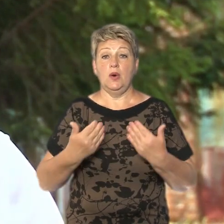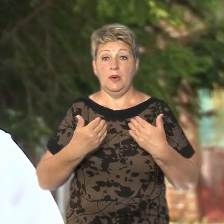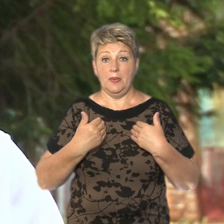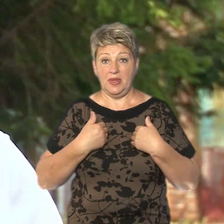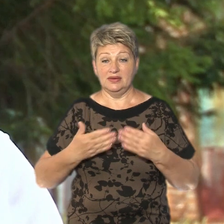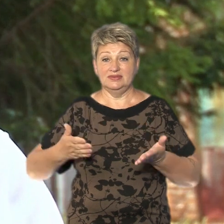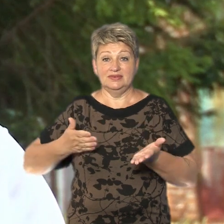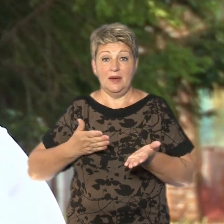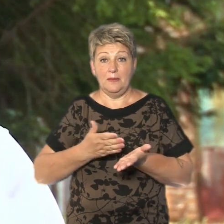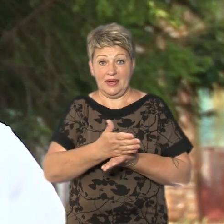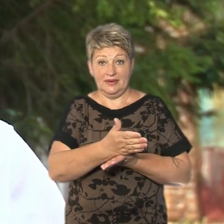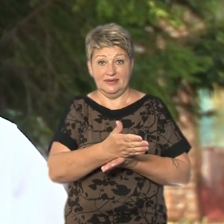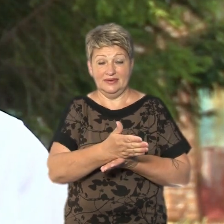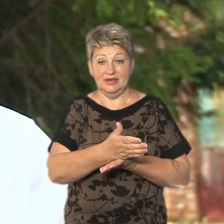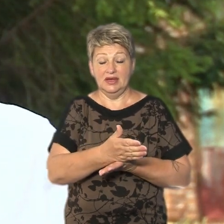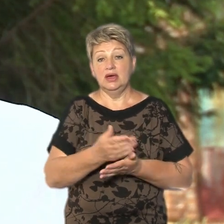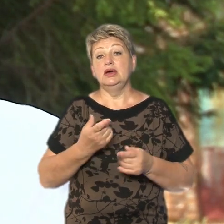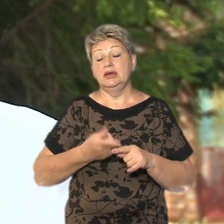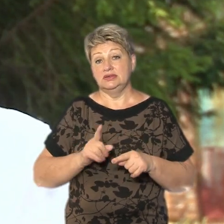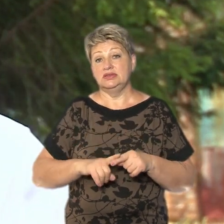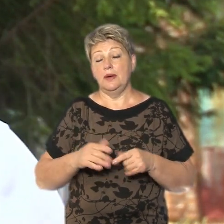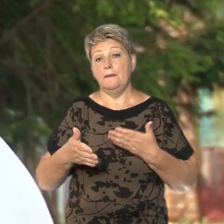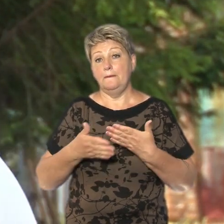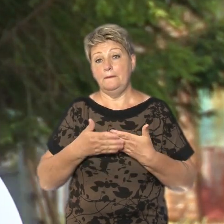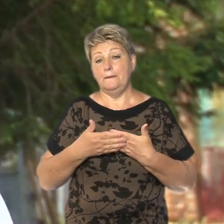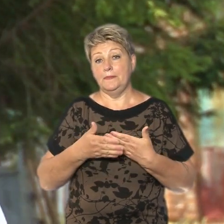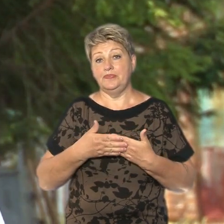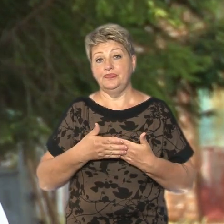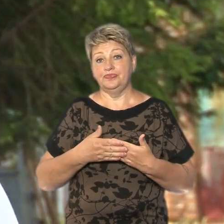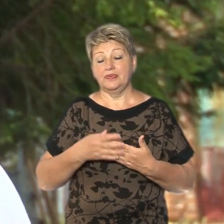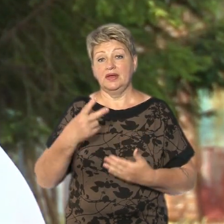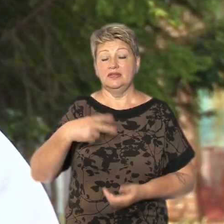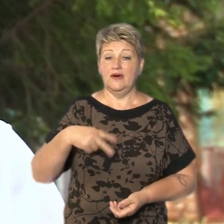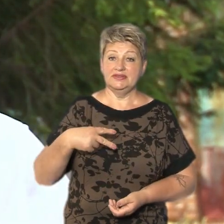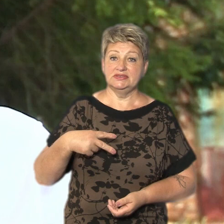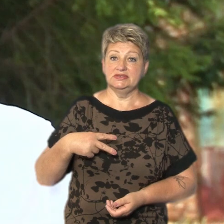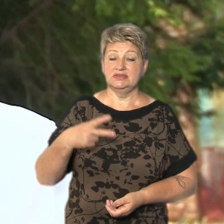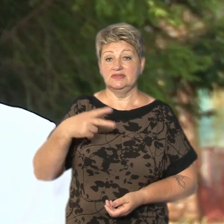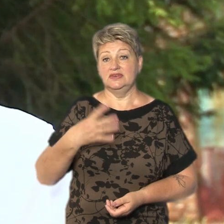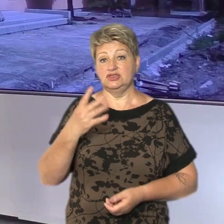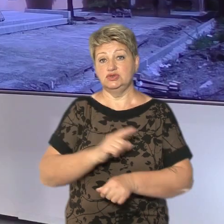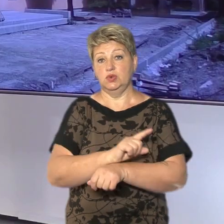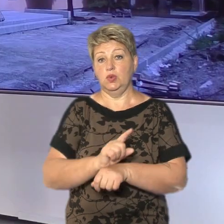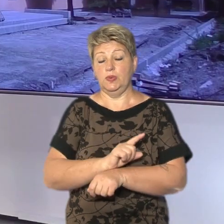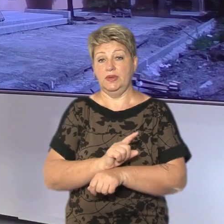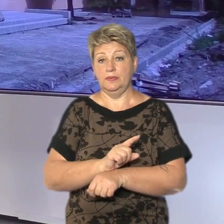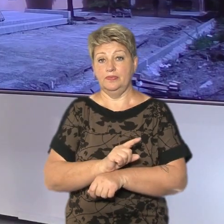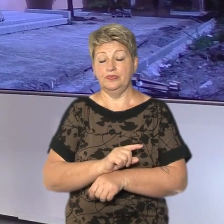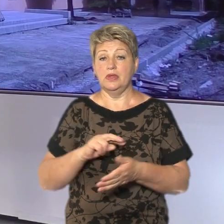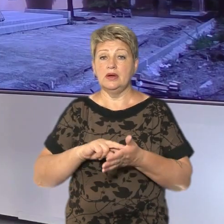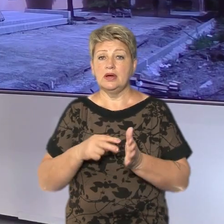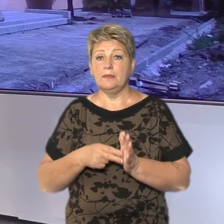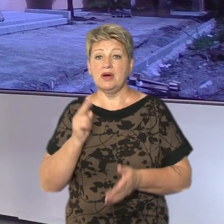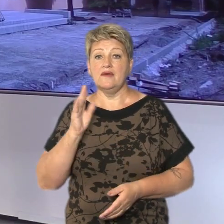південні вітри, то це десь близько 20-24 годин. Розпланували